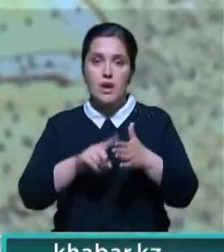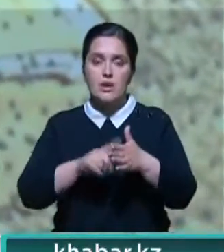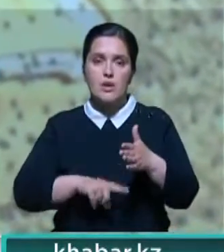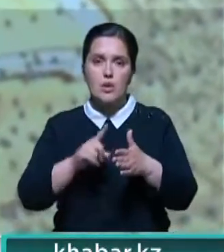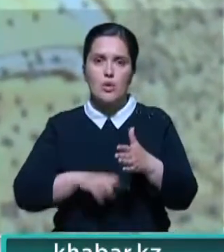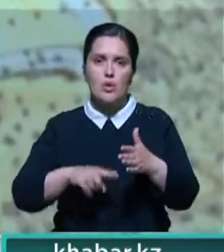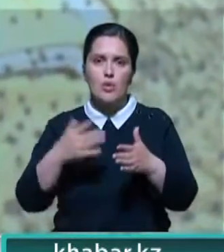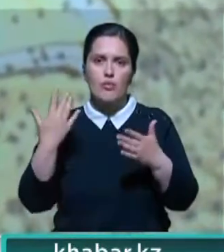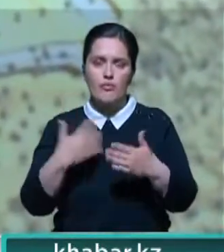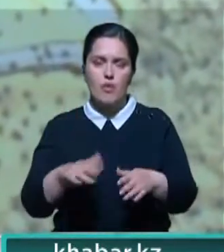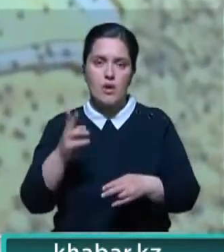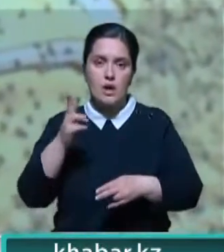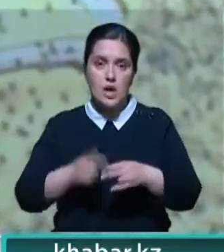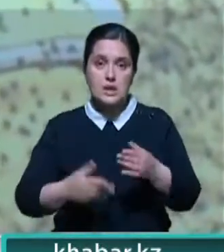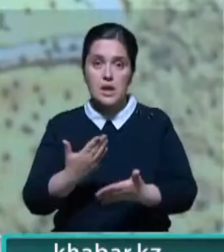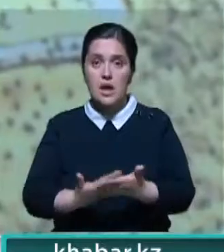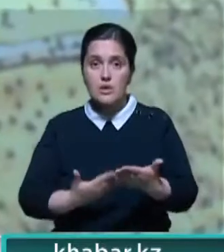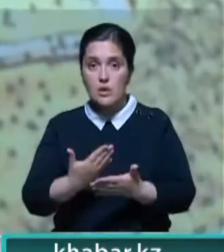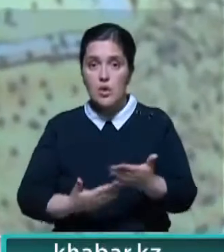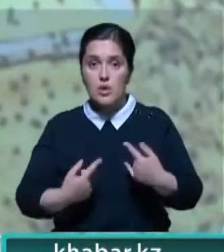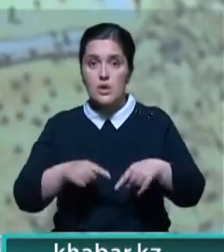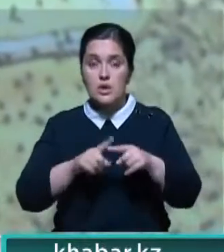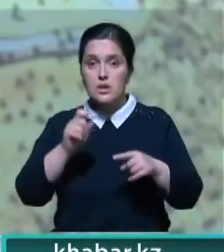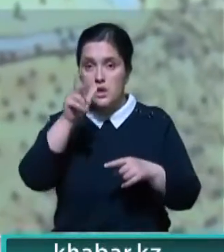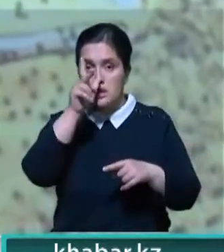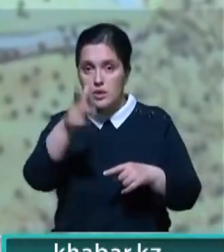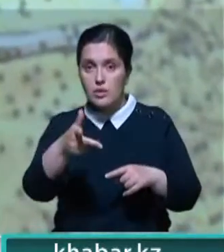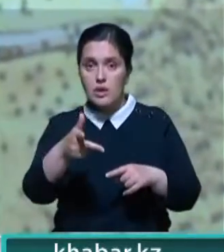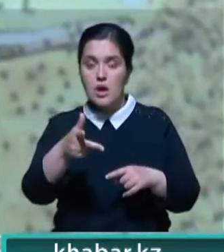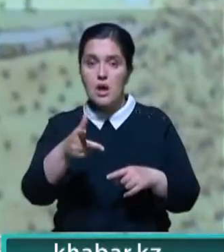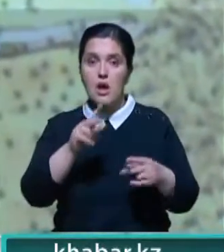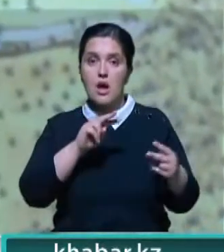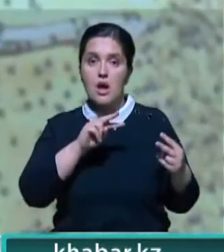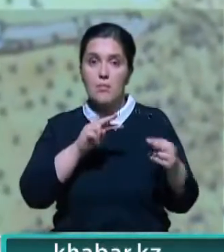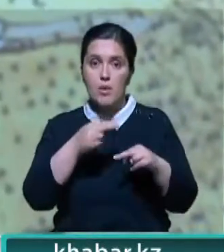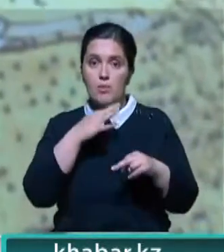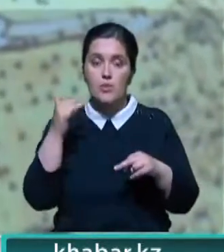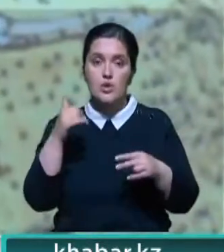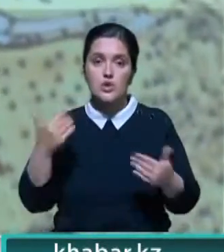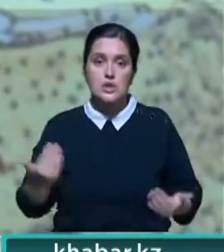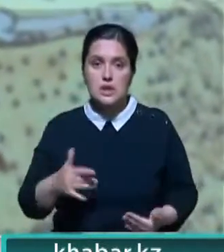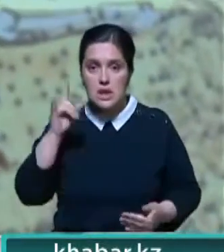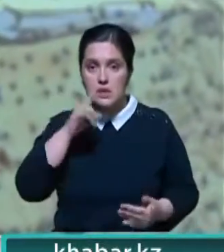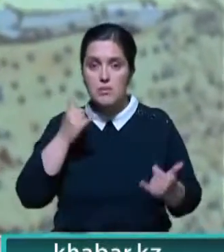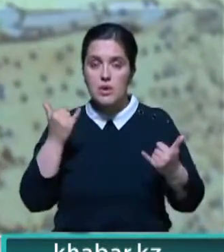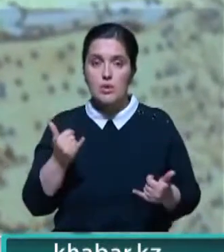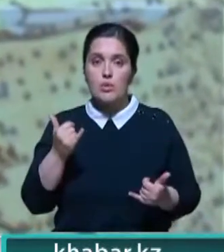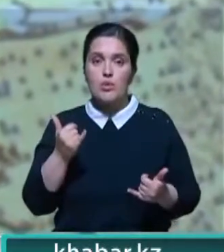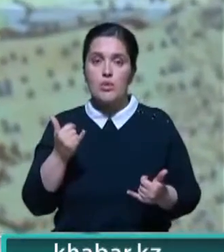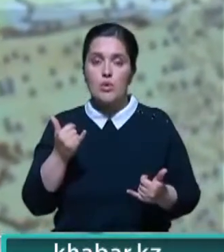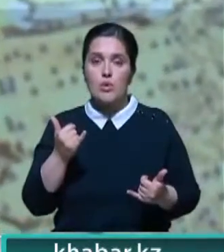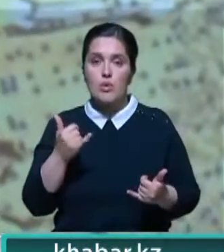доверия уходит в историю. Консультативно-совещательный орган, который за три года существенно поменял многие аспекты жизни казахстанцев, теперь